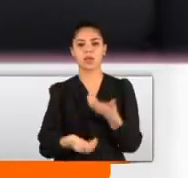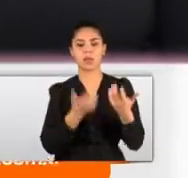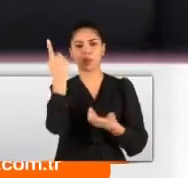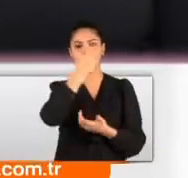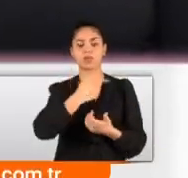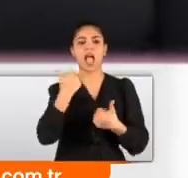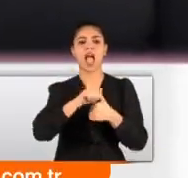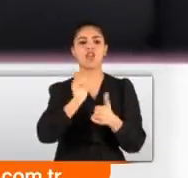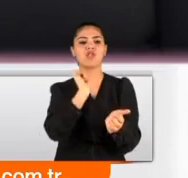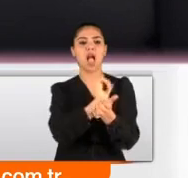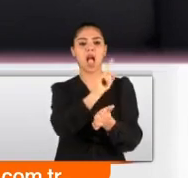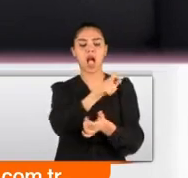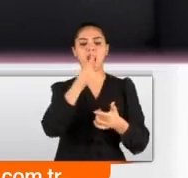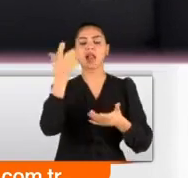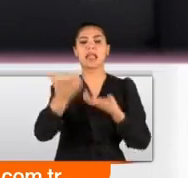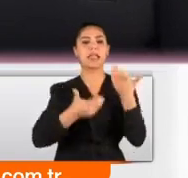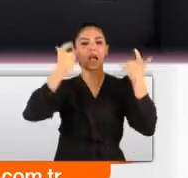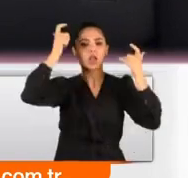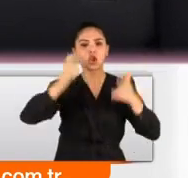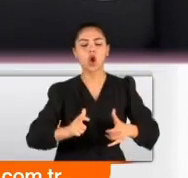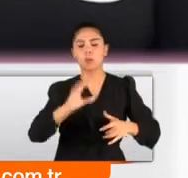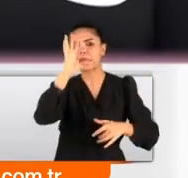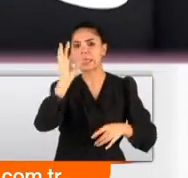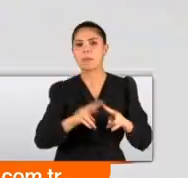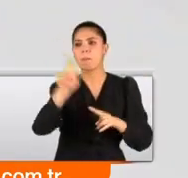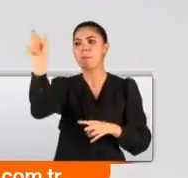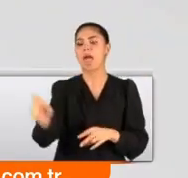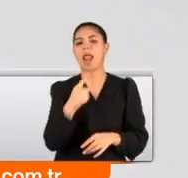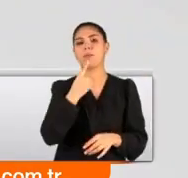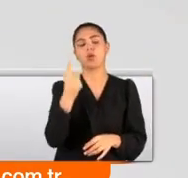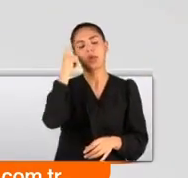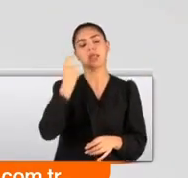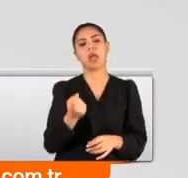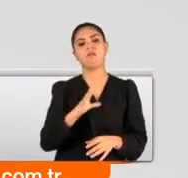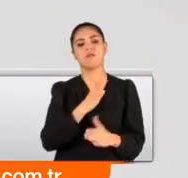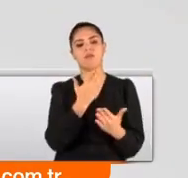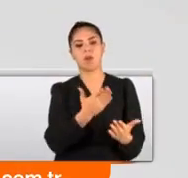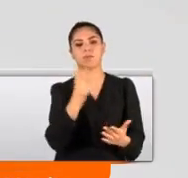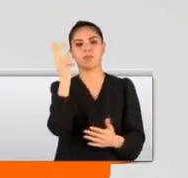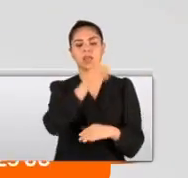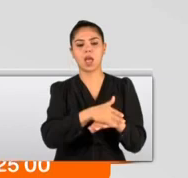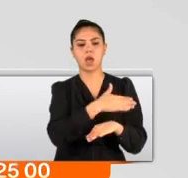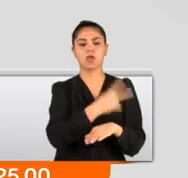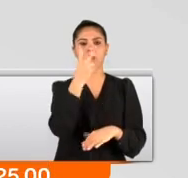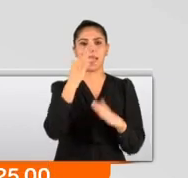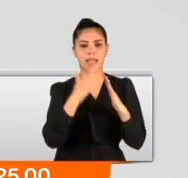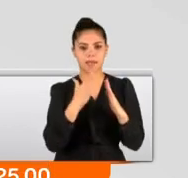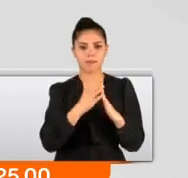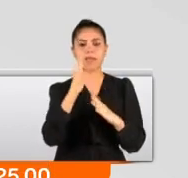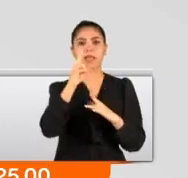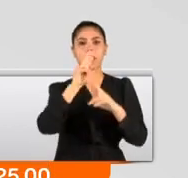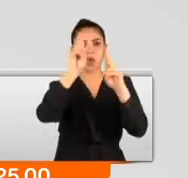Eşi ve ailesi yangının sorumlusu olarak Meryem Öksüz'ü gösteriyordu. En son 2 ay önce bizim 2 evimizi, 2